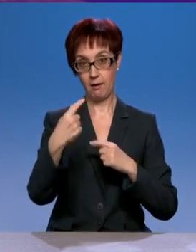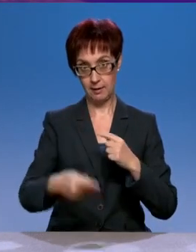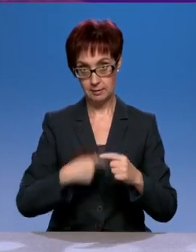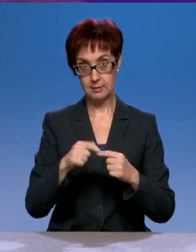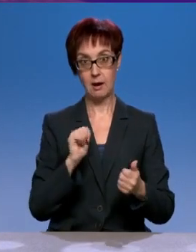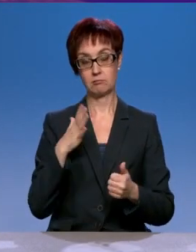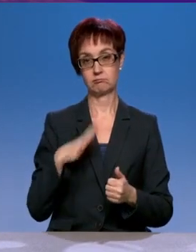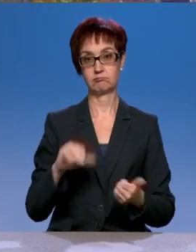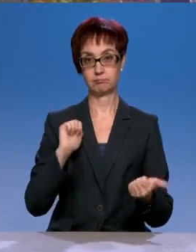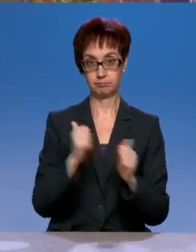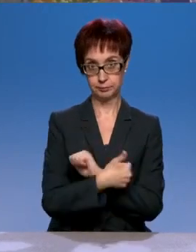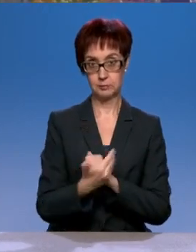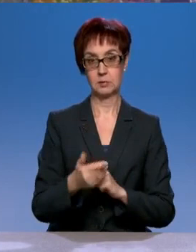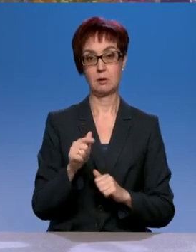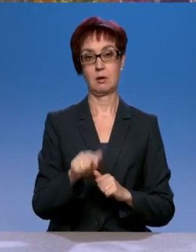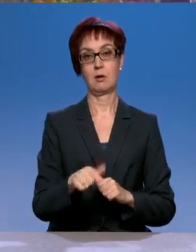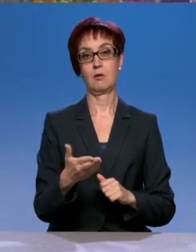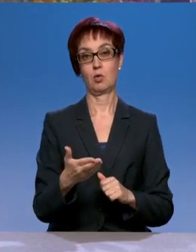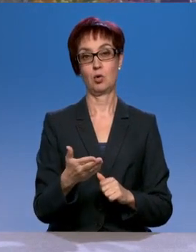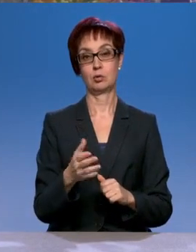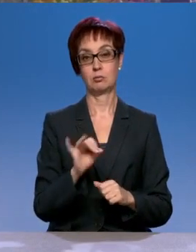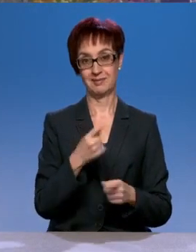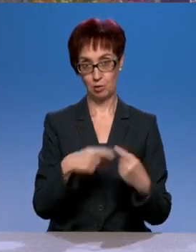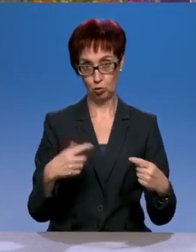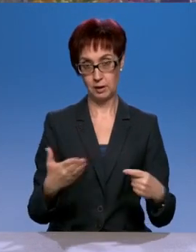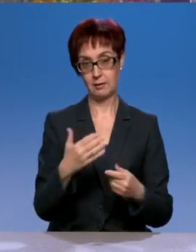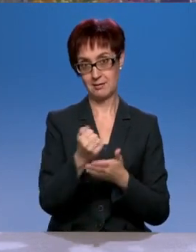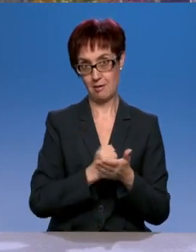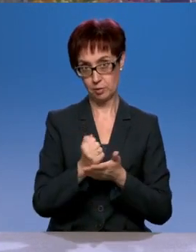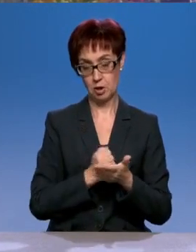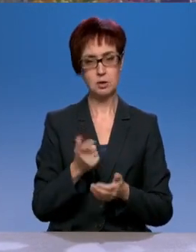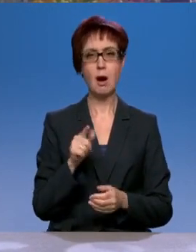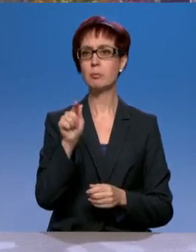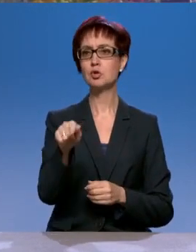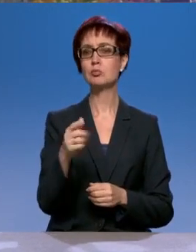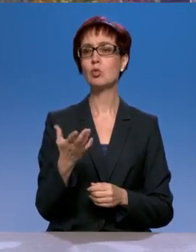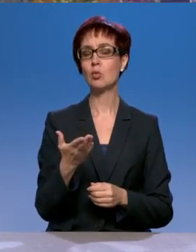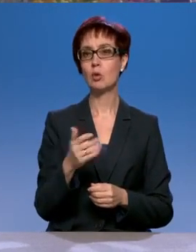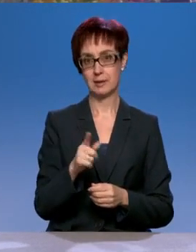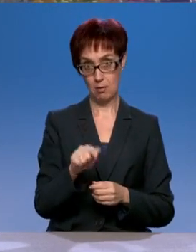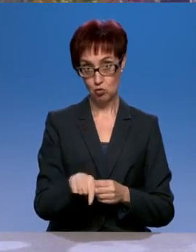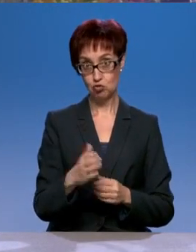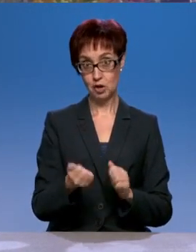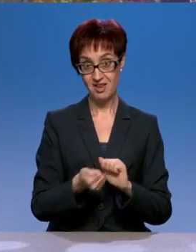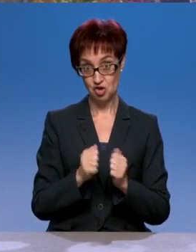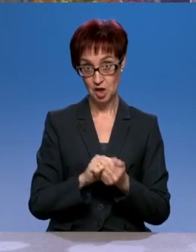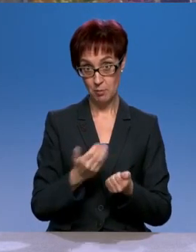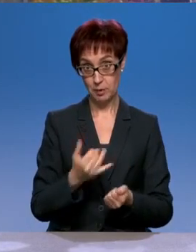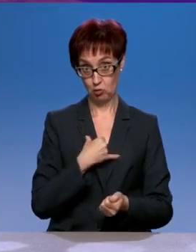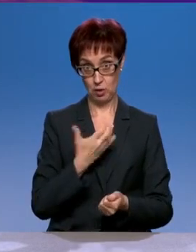дороги. Почему вам приходится менять? автомобиля. Ну как почему? Ну потому что щебень такой сумасшедший у нас.